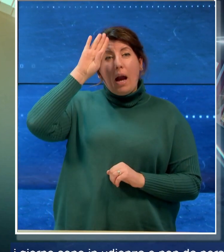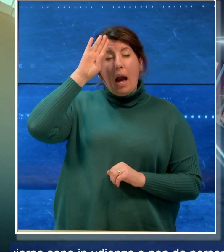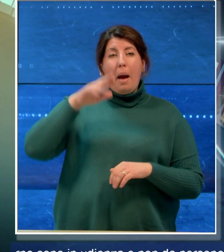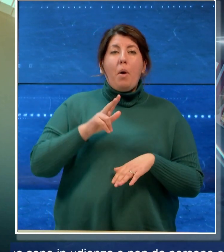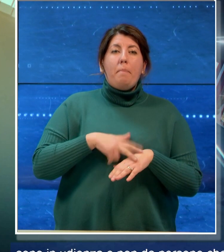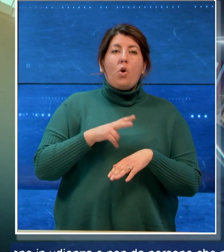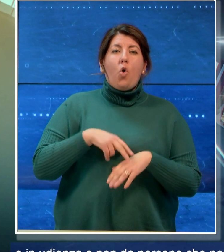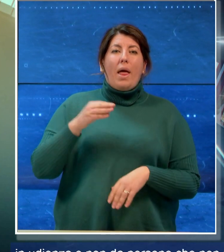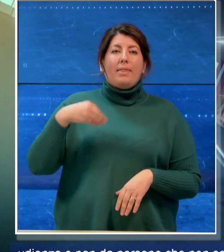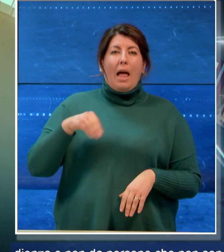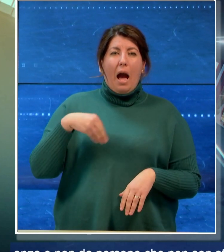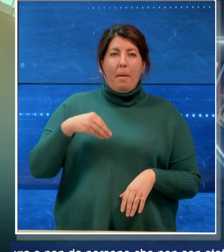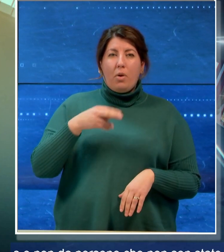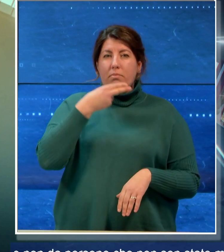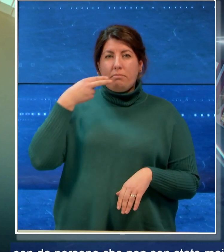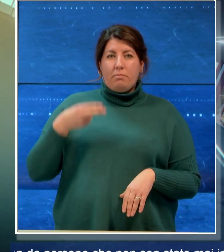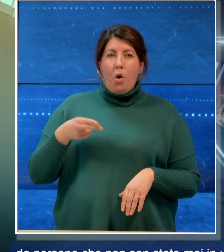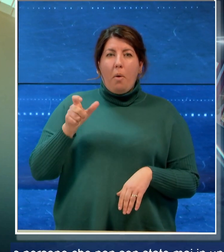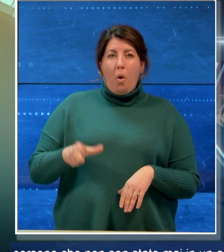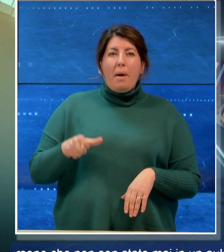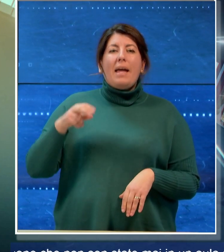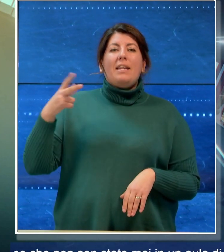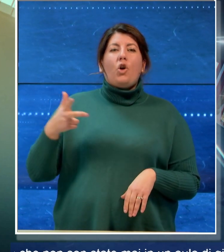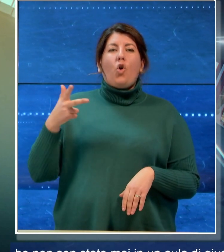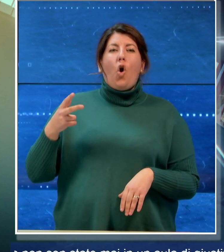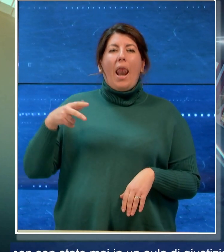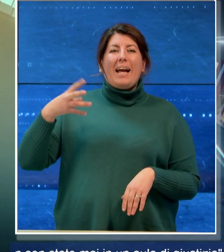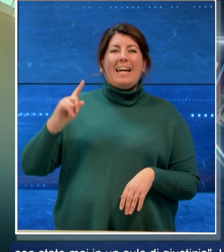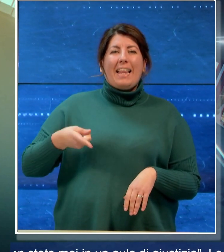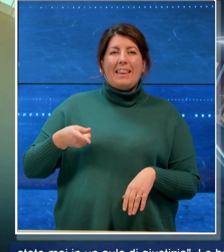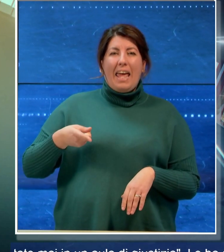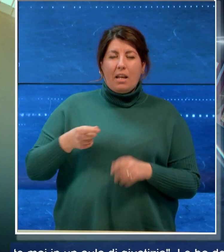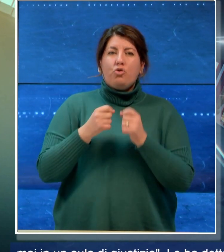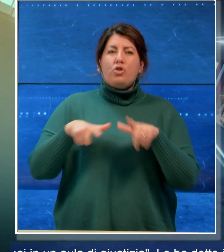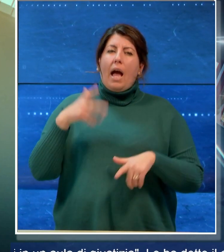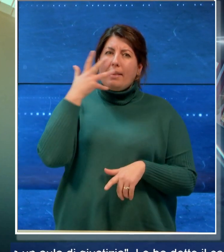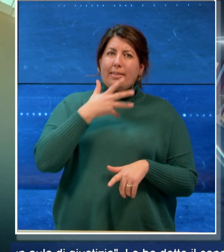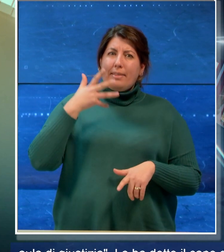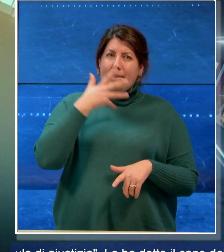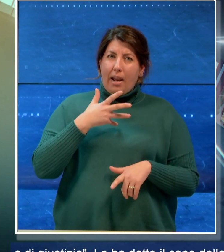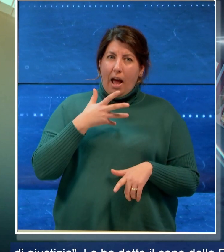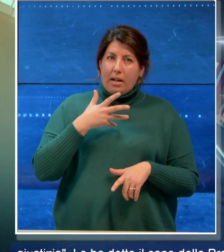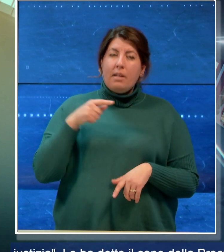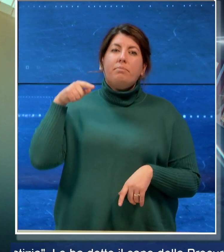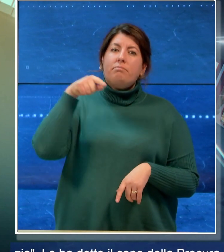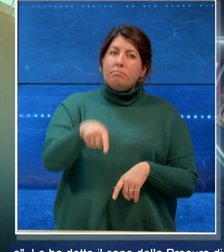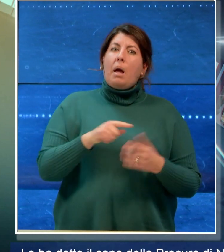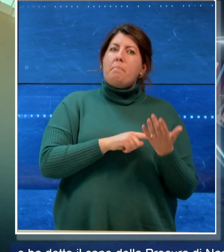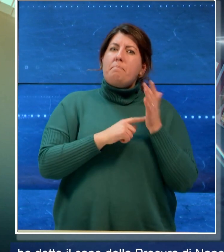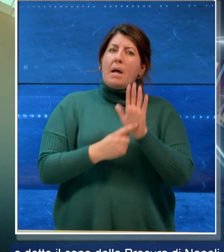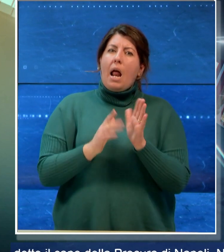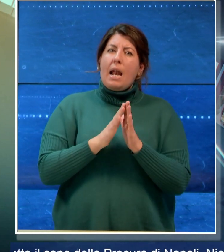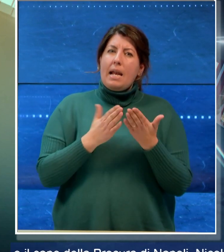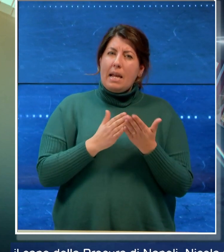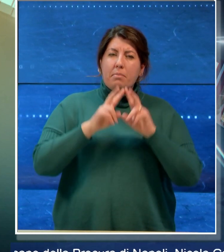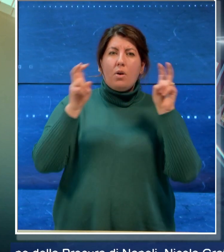procura di Napoli Nicola Gratteri a Trani dove ha presentato il libro Il